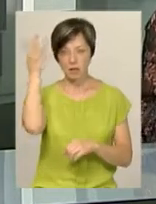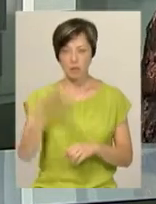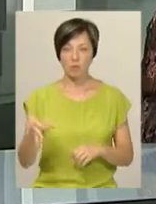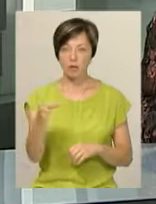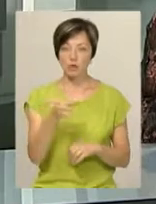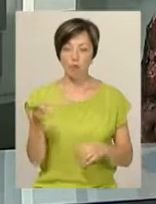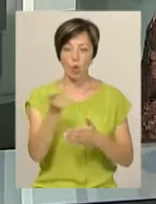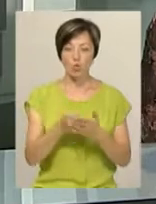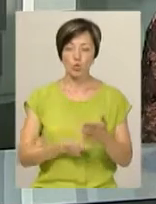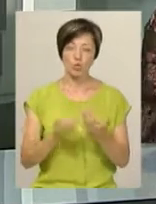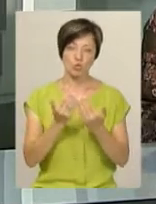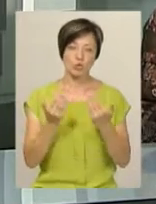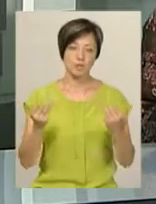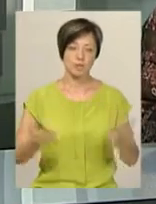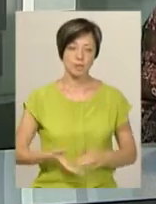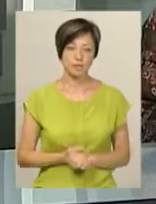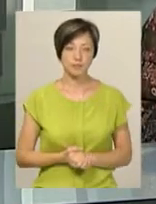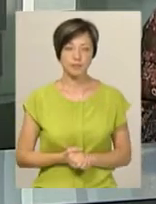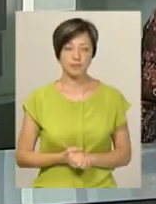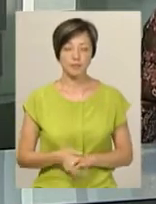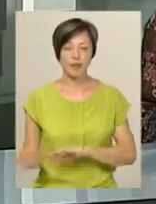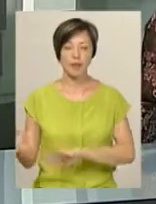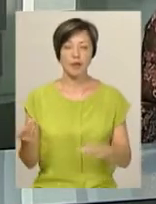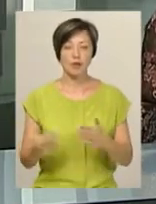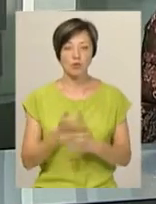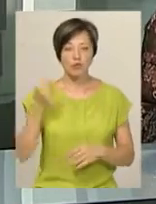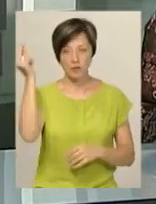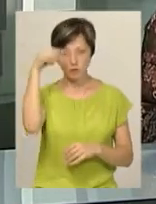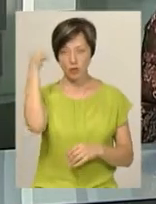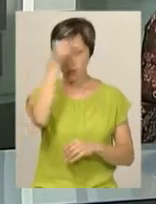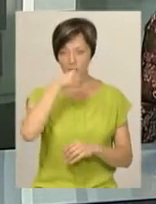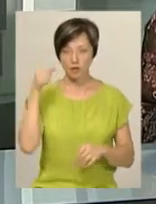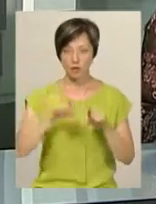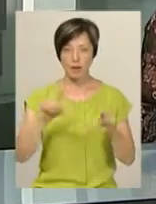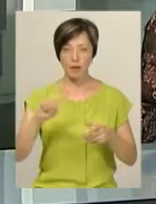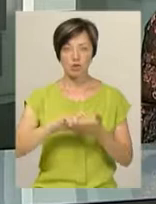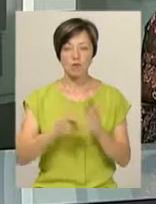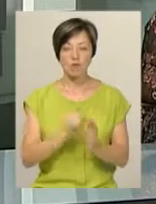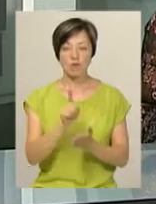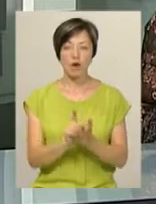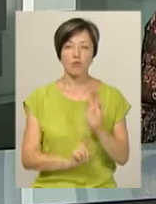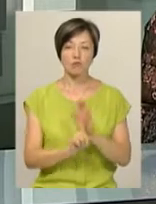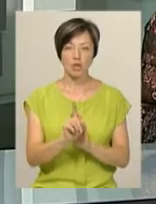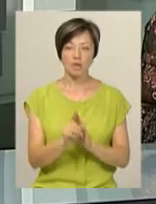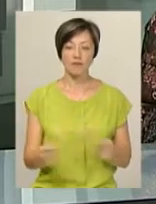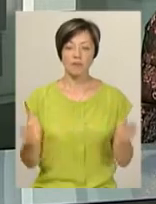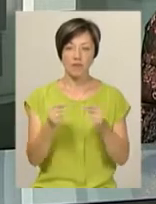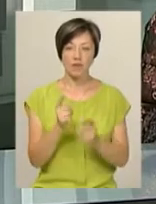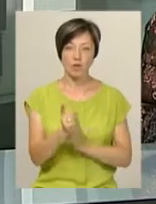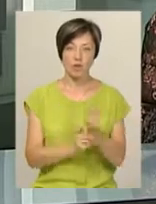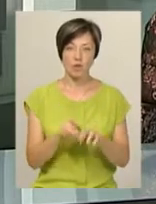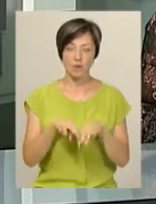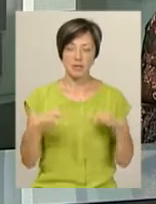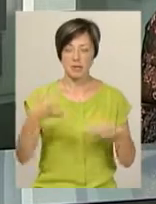обласному художньому музеї. Новий навчальний рік у школі для першокласників має розпочатися відповідно до реформи